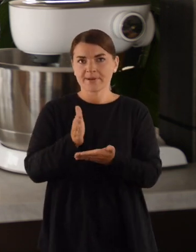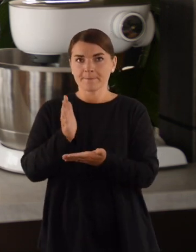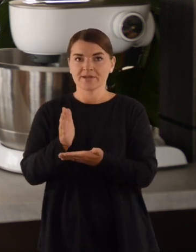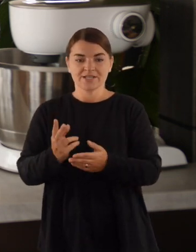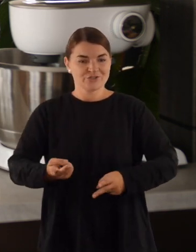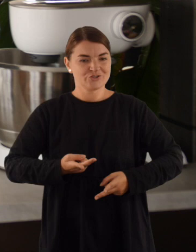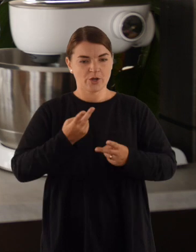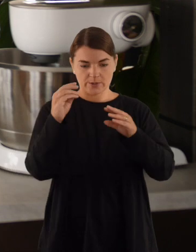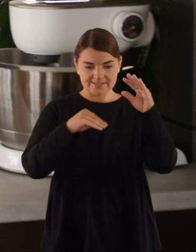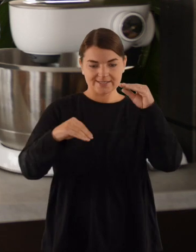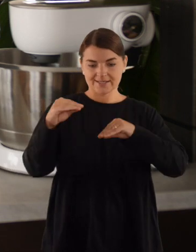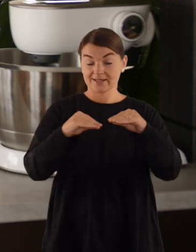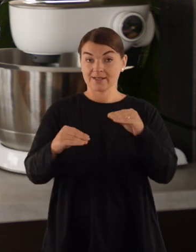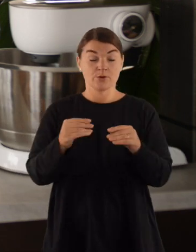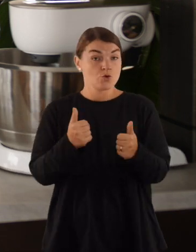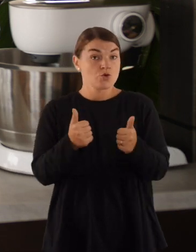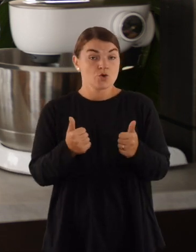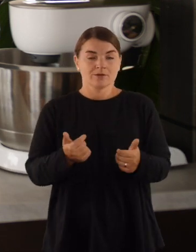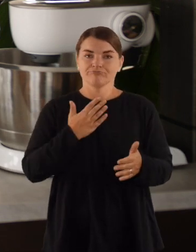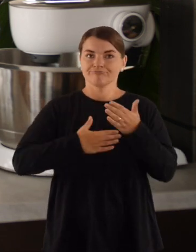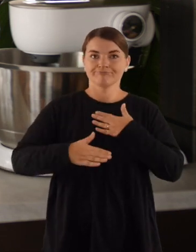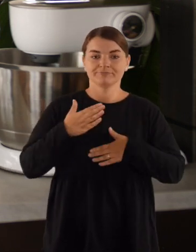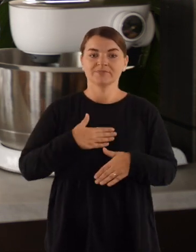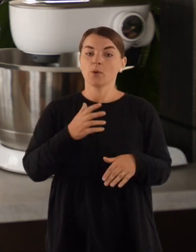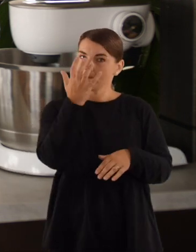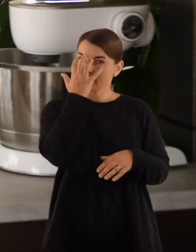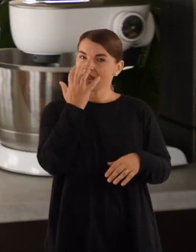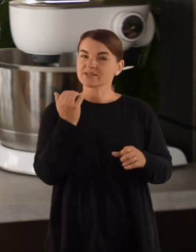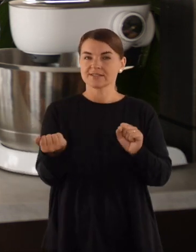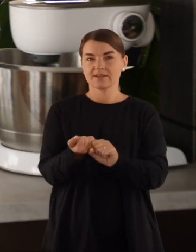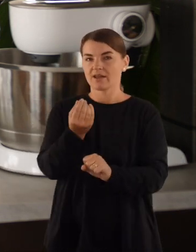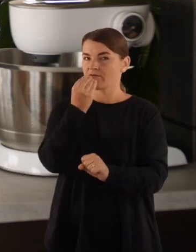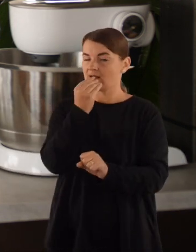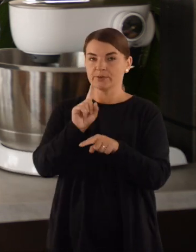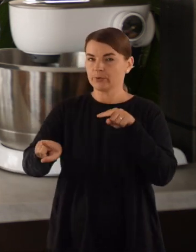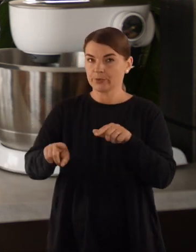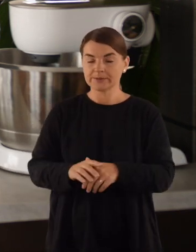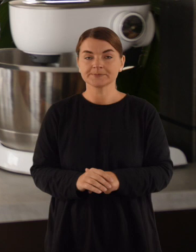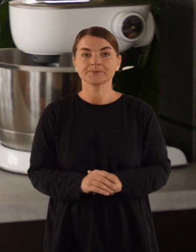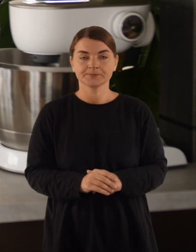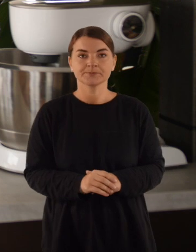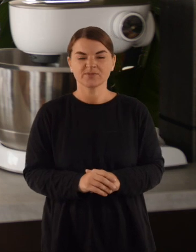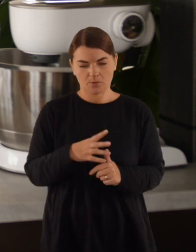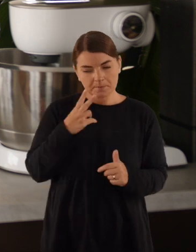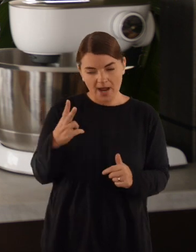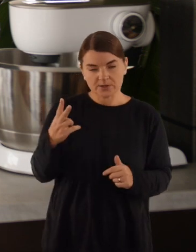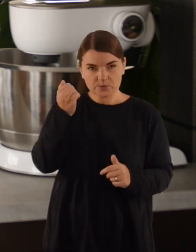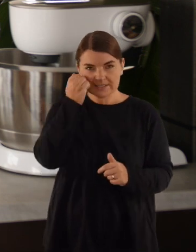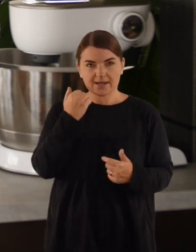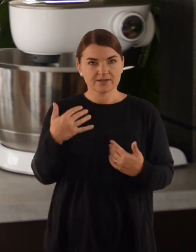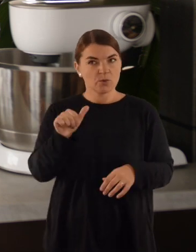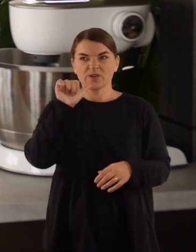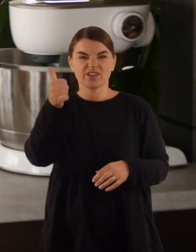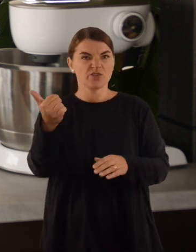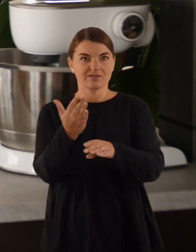džiaugiuosi, kad nusprendžiau daryti šitą patiekalą, nes tikrai jos jau prašosi su valgomos. Jau turbūt iki